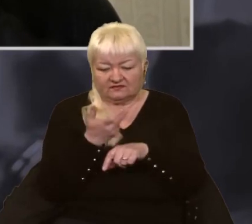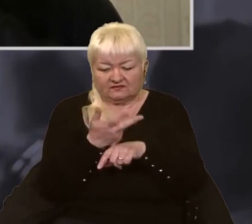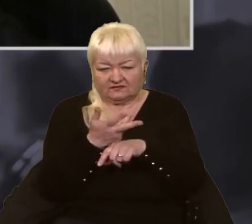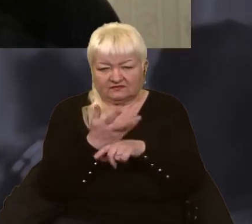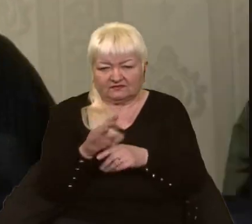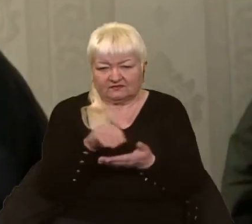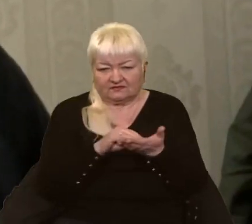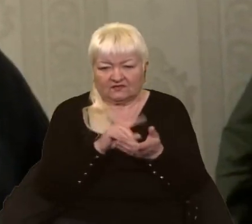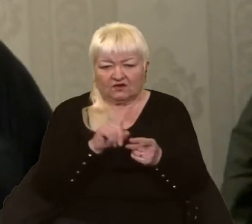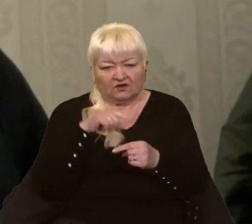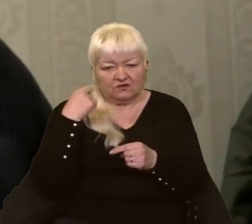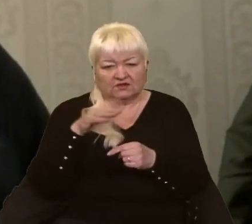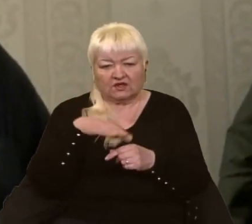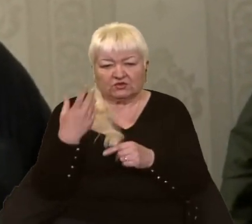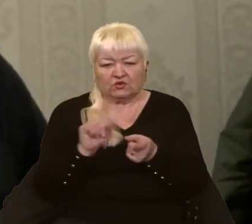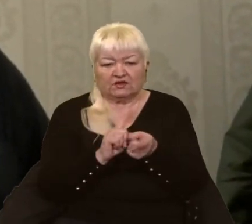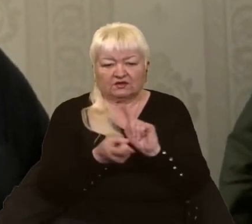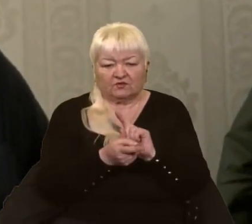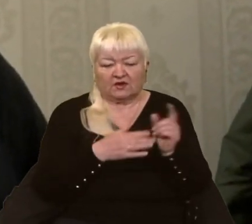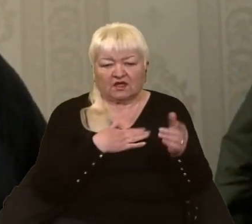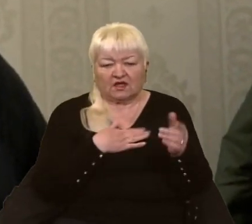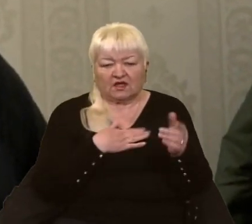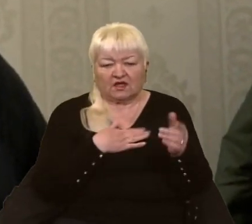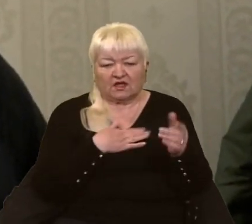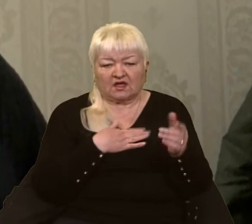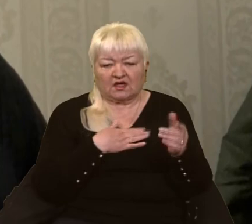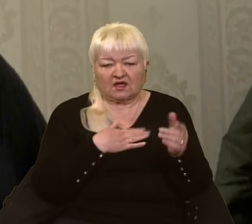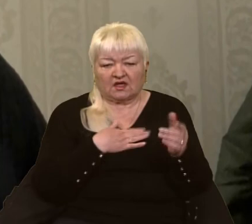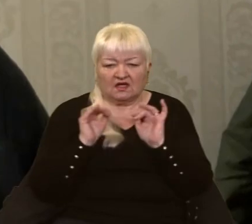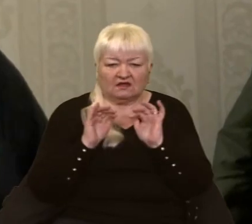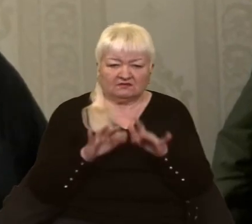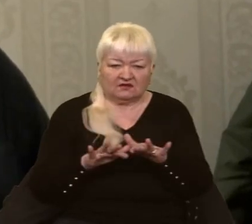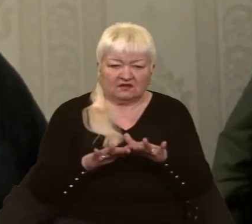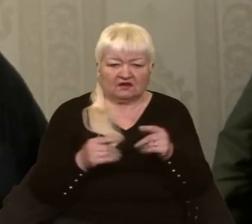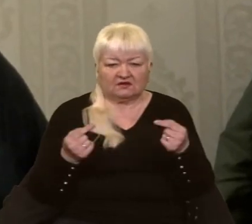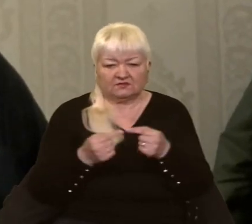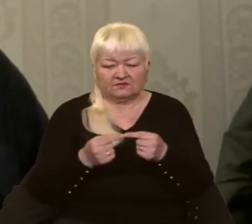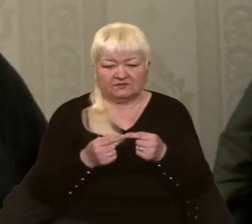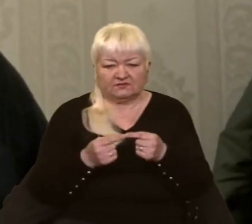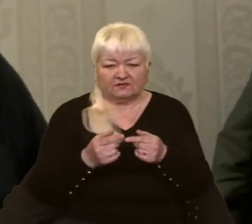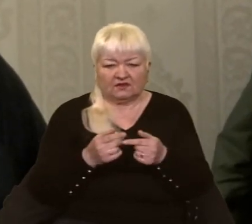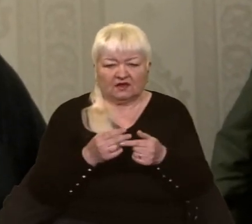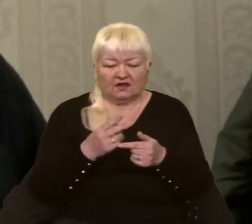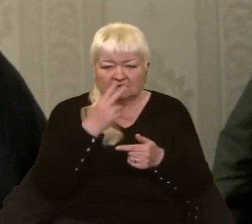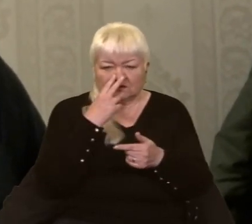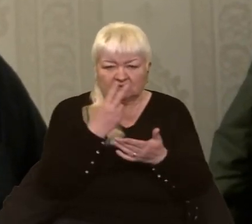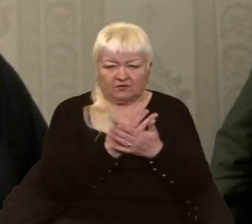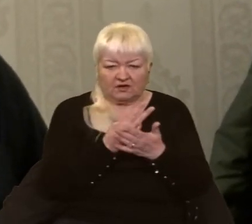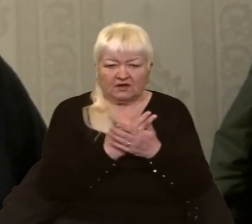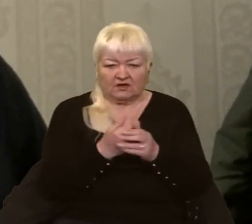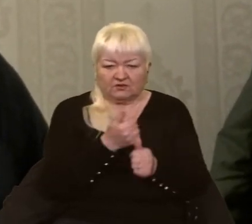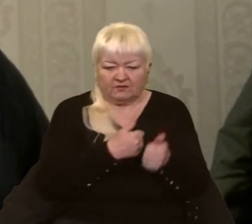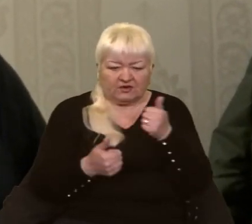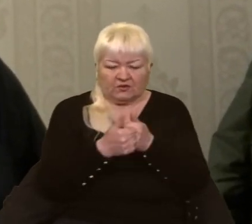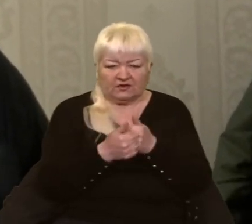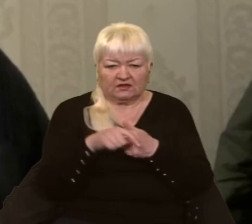тому, що російська сторона навпаки активізує зазначену діяльність. Чітко окреслені пріоритети РФ – це